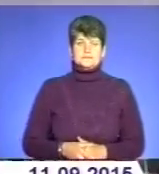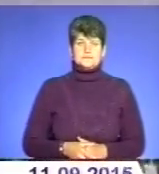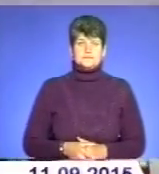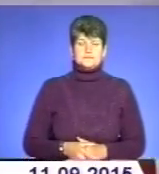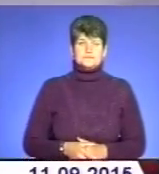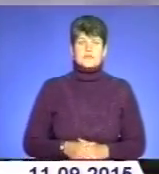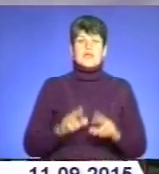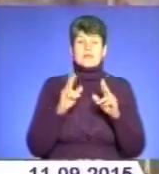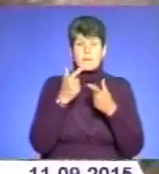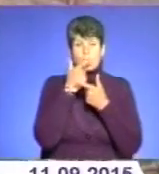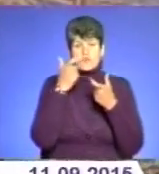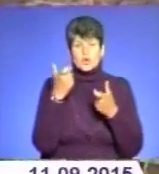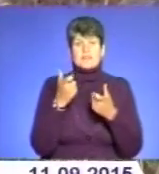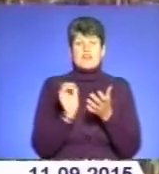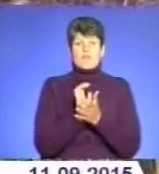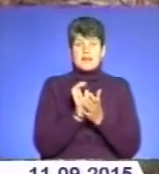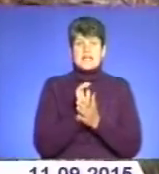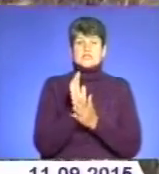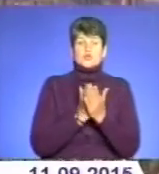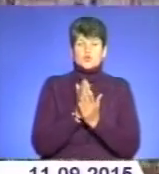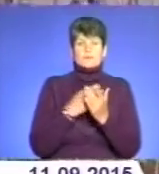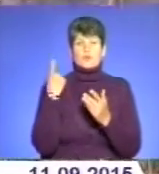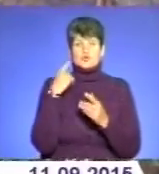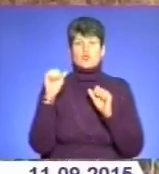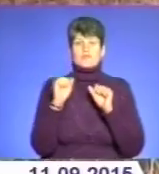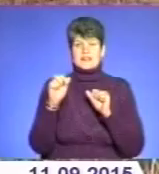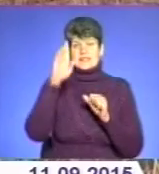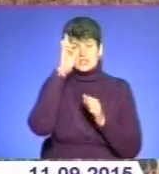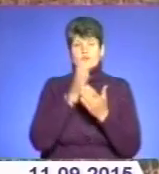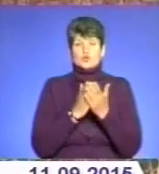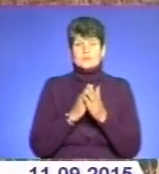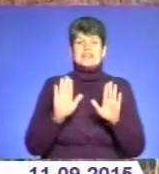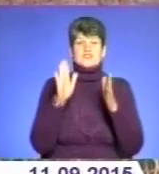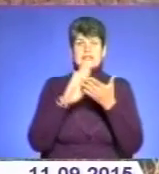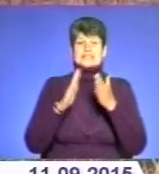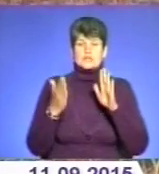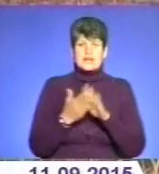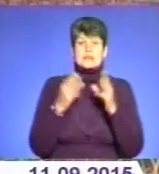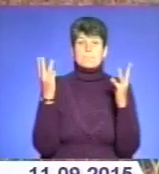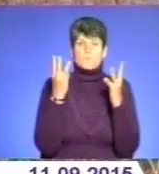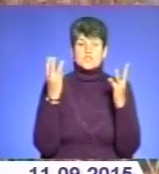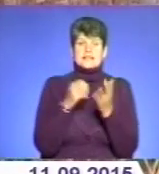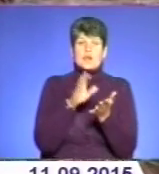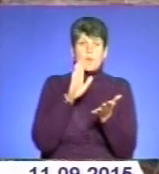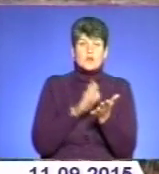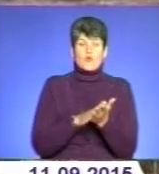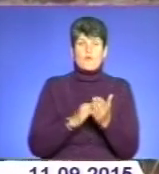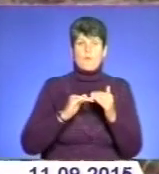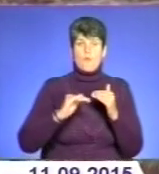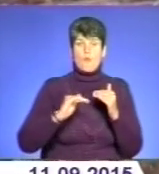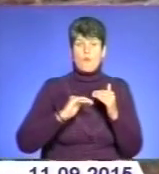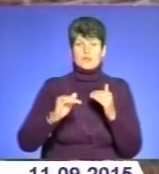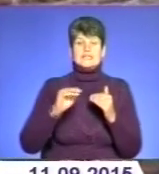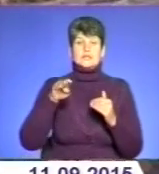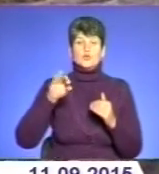Як повідомили у пресслужбі обласного управління Державної служби з надзвичайних ситуацій, пожежа необлікованих покладів торфу на